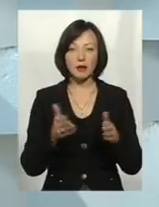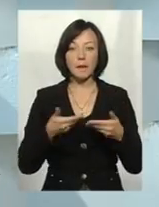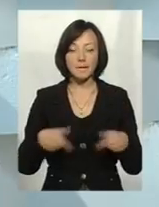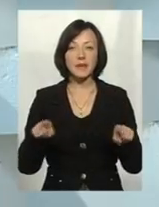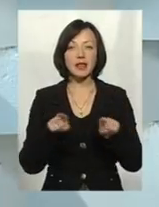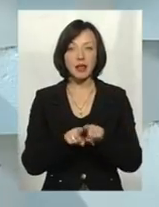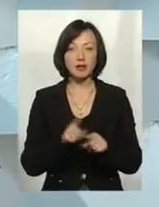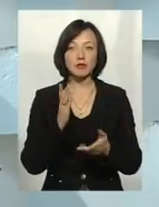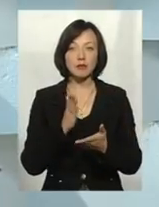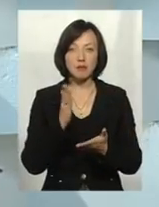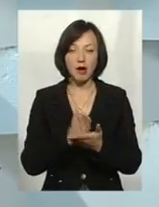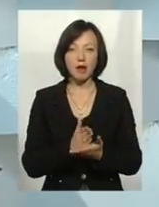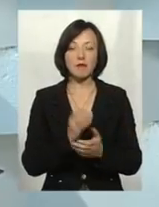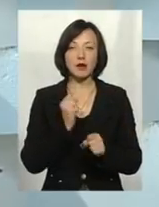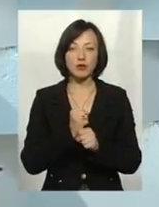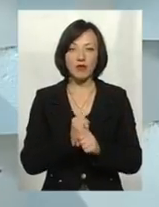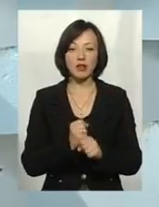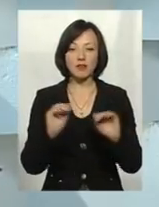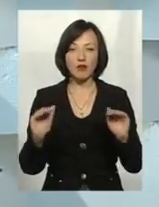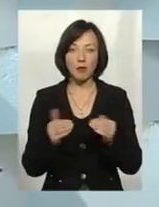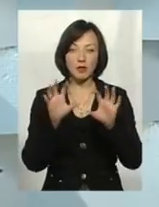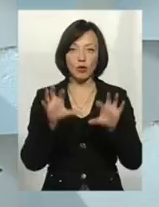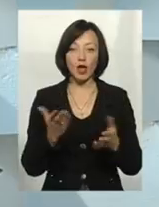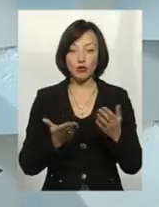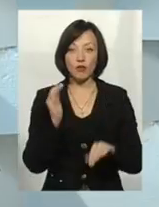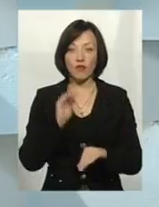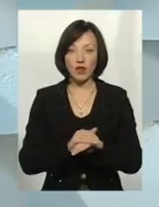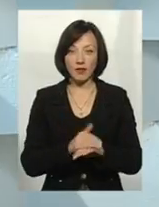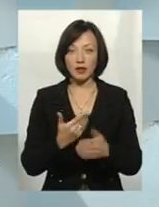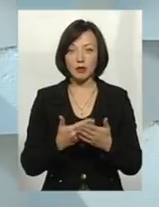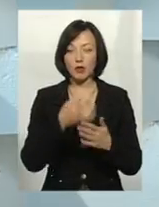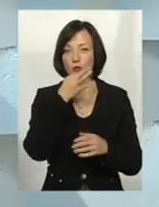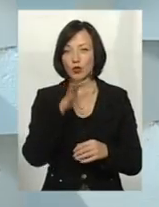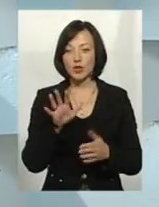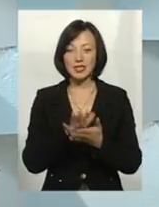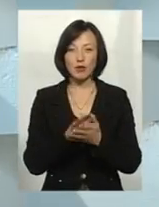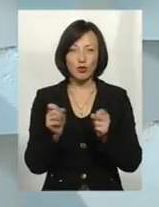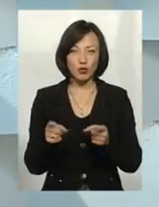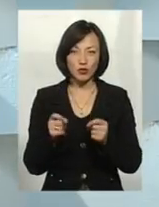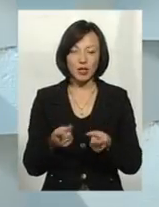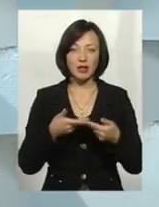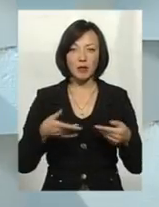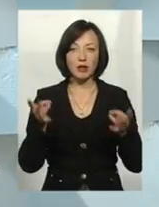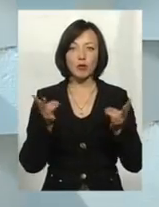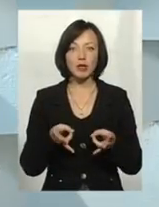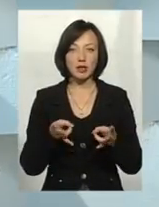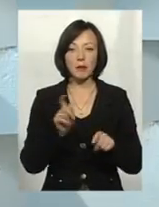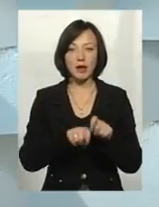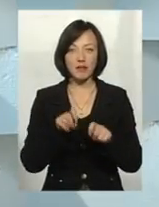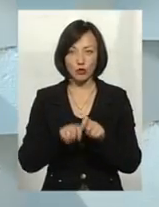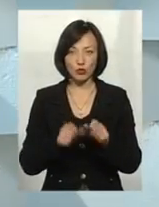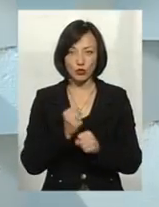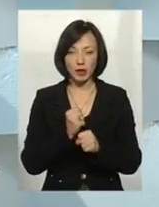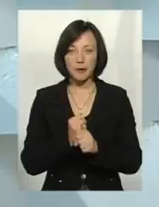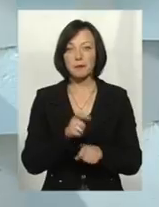ми теж маємо діяти в рамках повноважень. Якщо ми виявили безпосередньо, наприклад, будь-якого забруднююча, нам необхідно здійснити його перевірку.